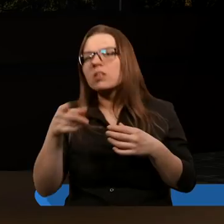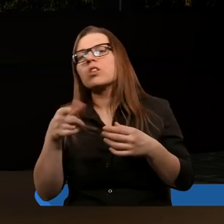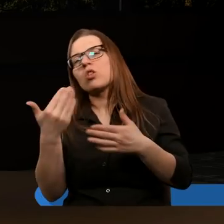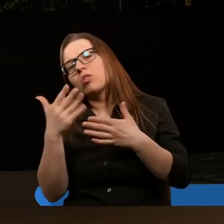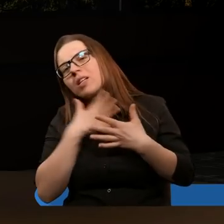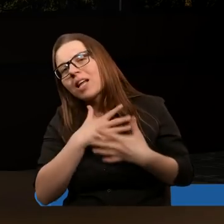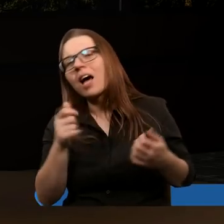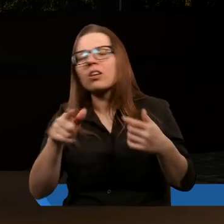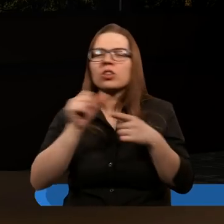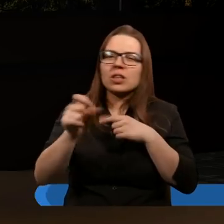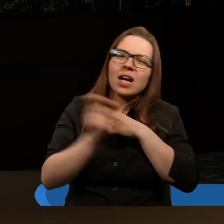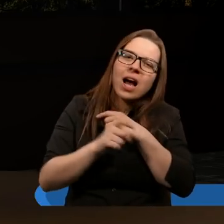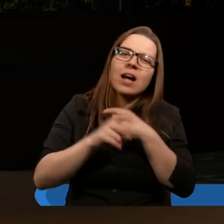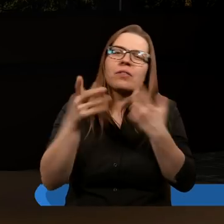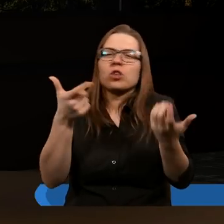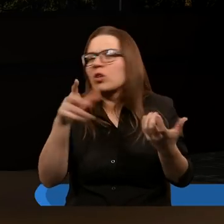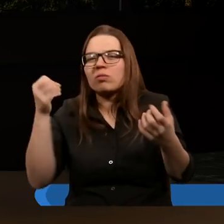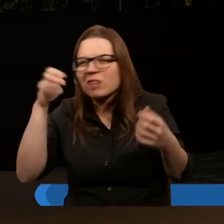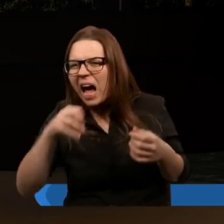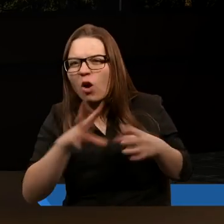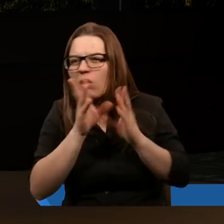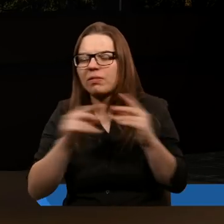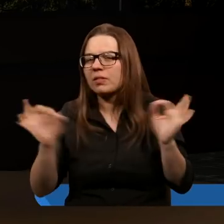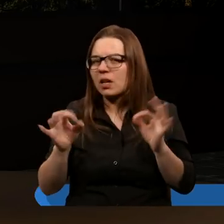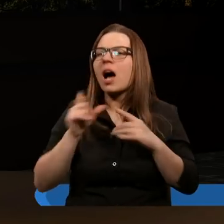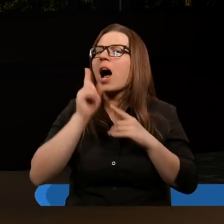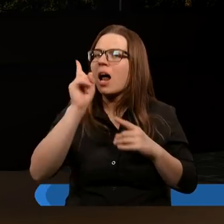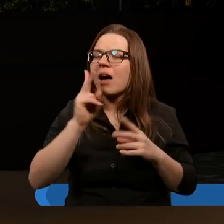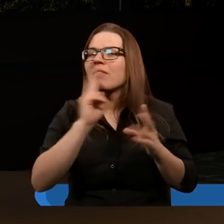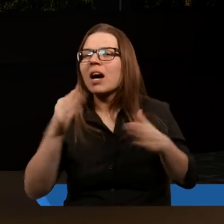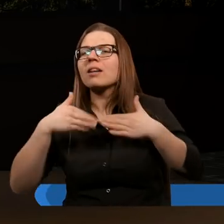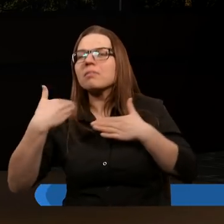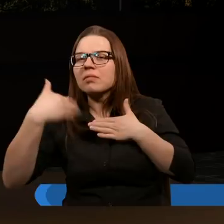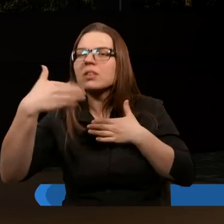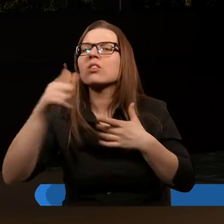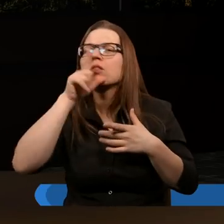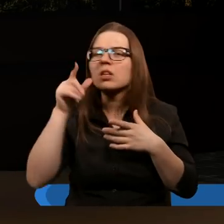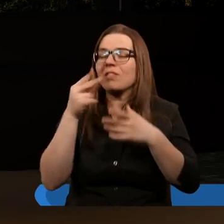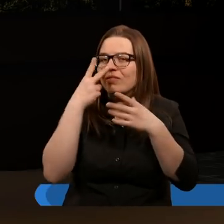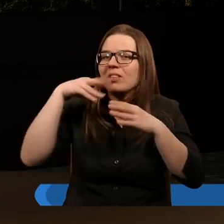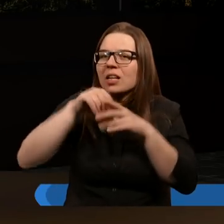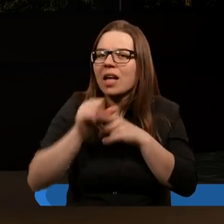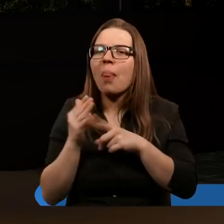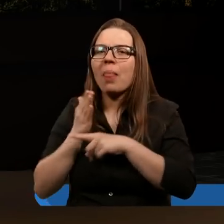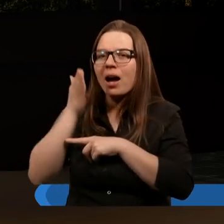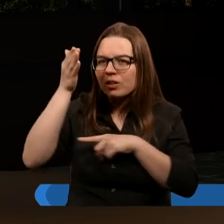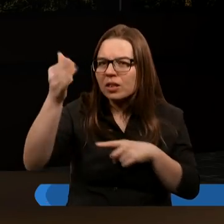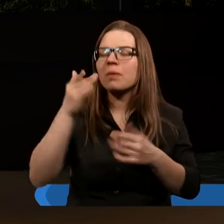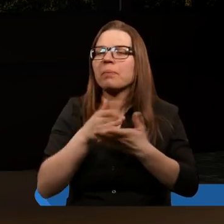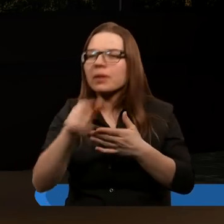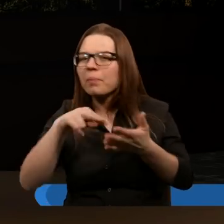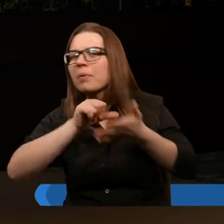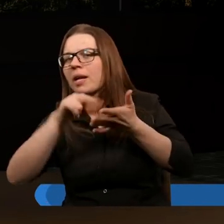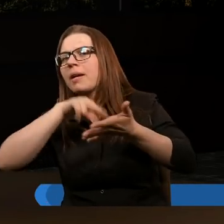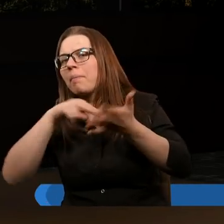katastrofy, że to jest kara, że to jest wszystko, co najgorsze, to z każdego wersetu jest nadzieja, bo właśnie przez to, że jest